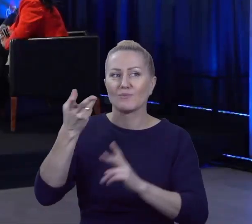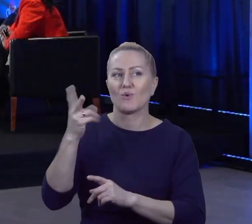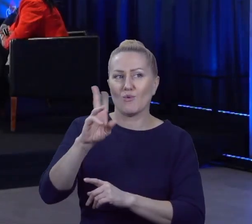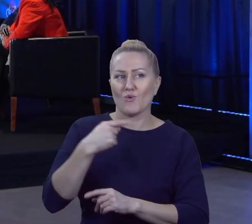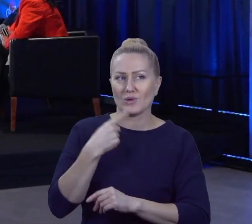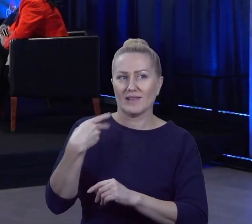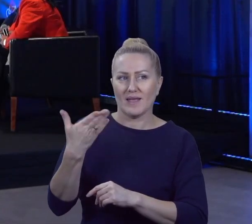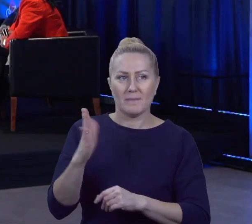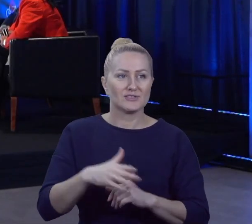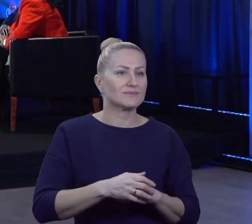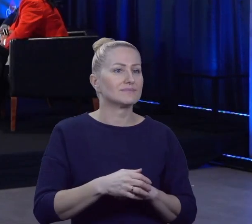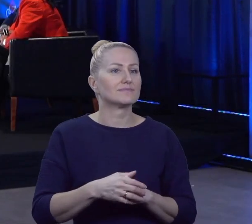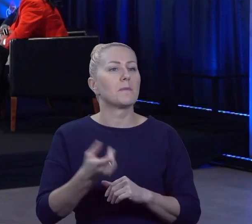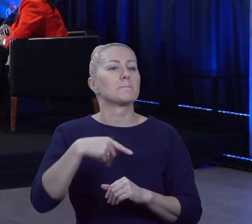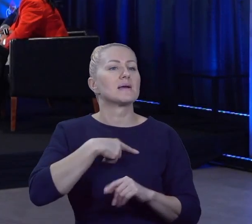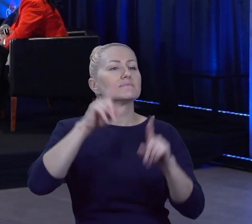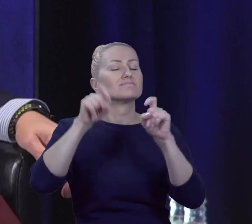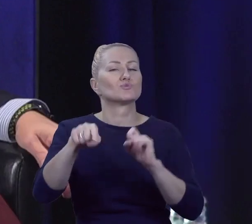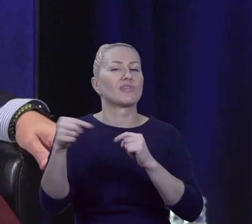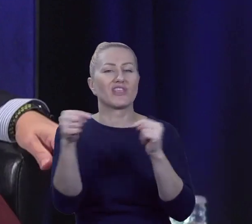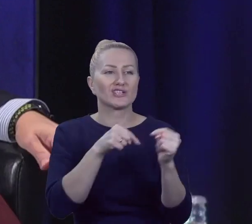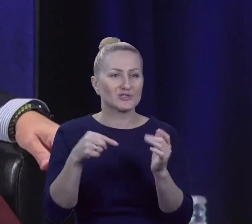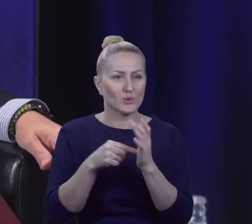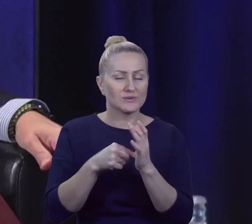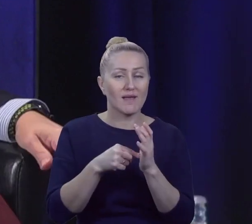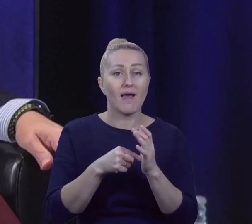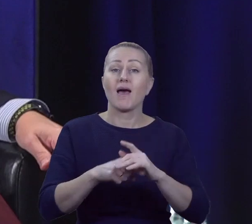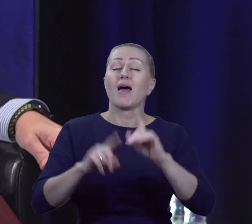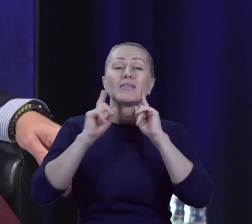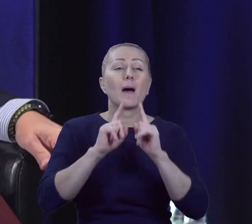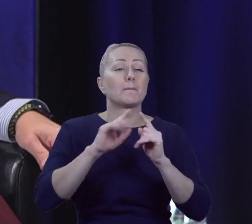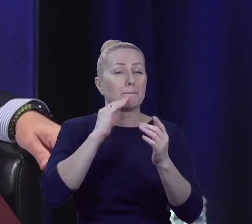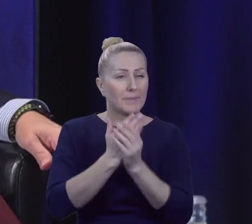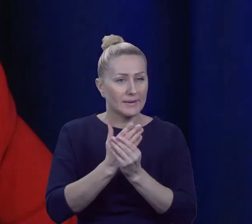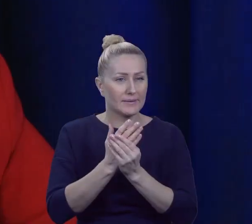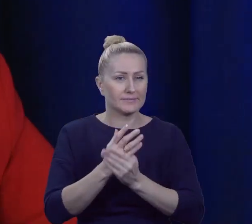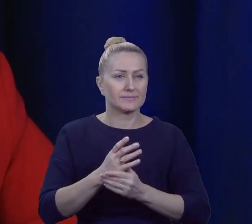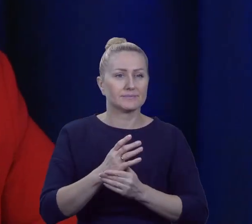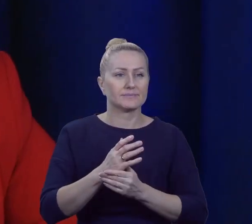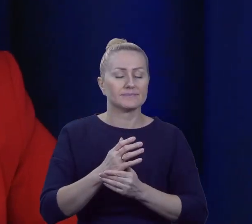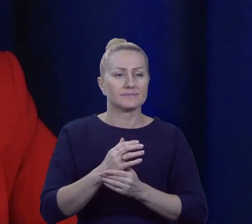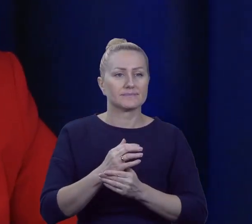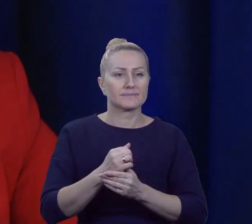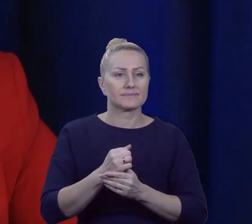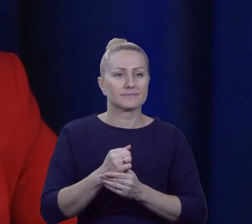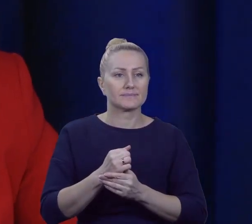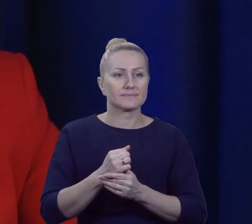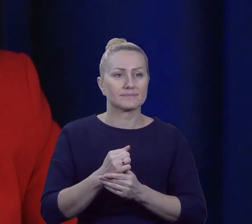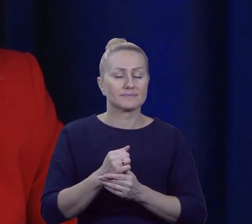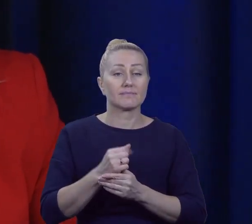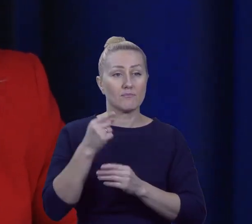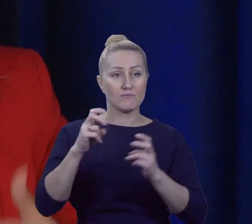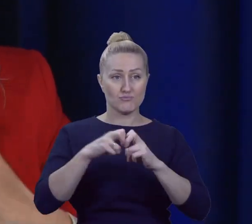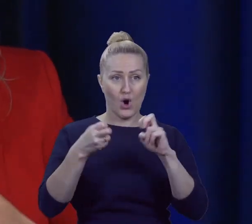rozpoczęliśmy tę dyskusję od twierdzenia, czy też tezy, że tutaj, która padła, że problem jest faktycznie w